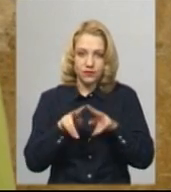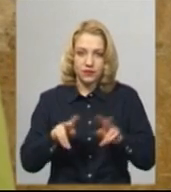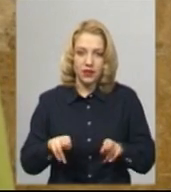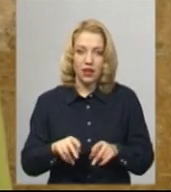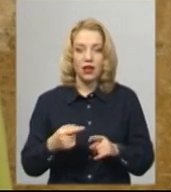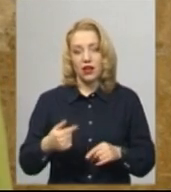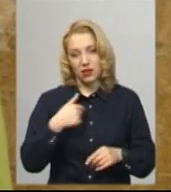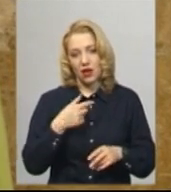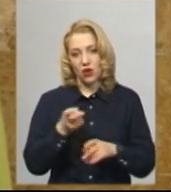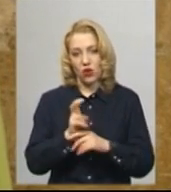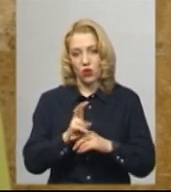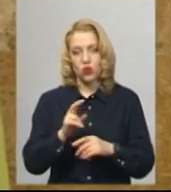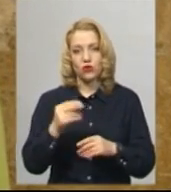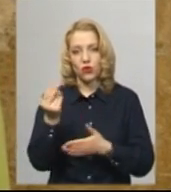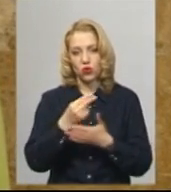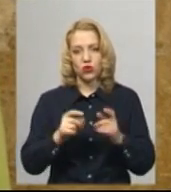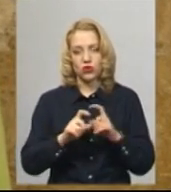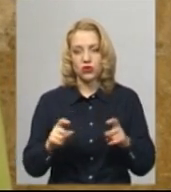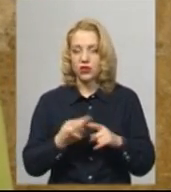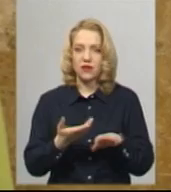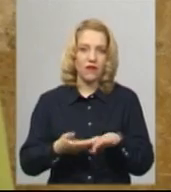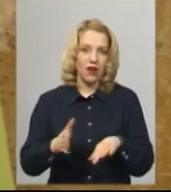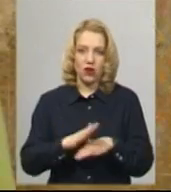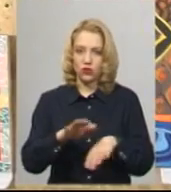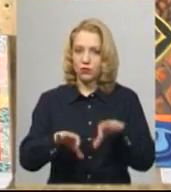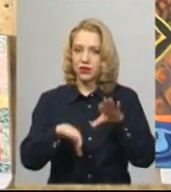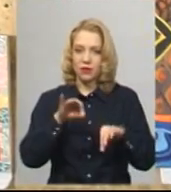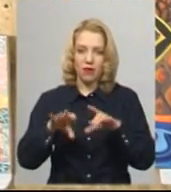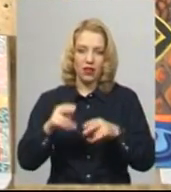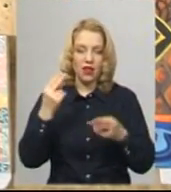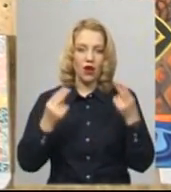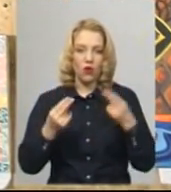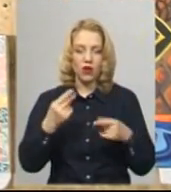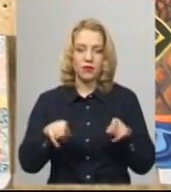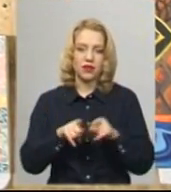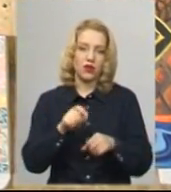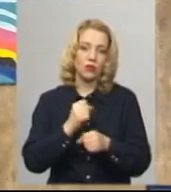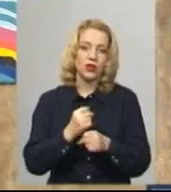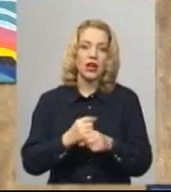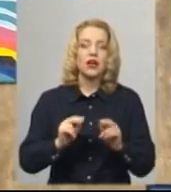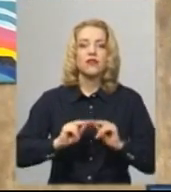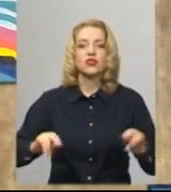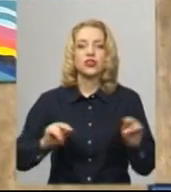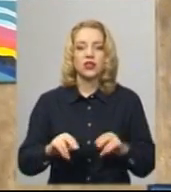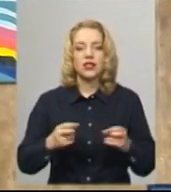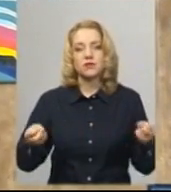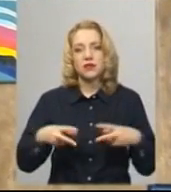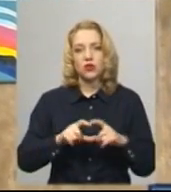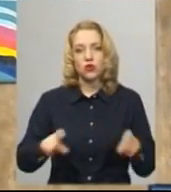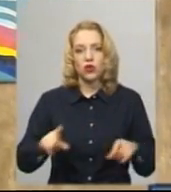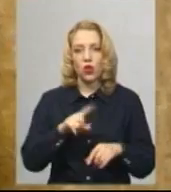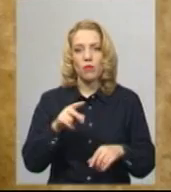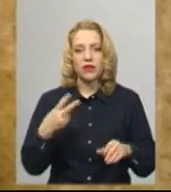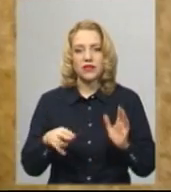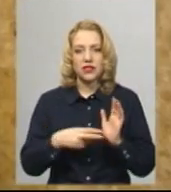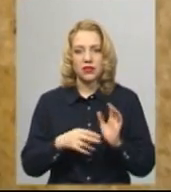школу, і я можу сказати, що це дійсно важко підібрати правильний кольор в такій роботі. Вчителька художньо-естетичних дисциплін спеціалізованої школи номер 27